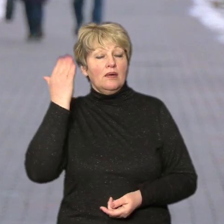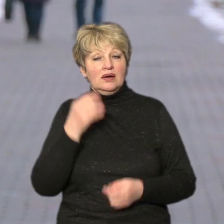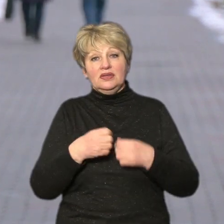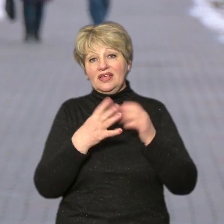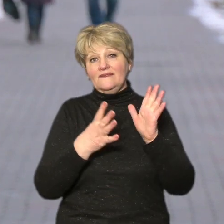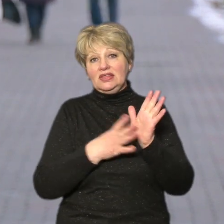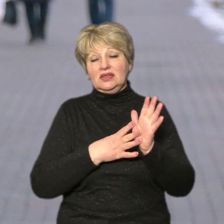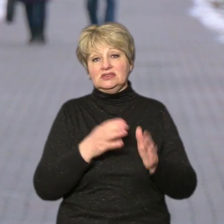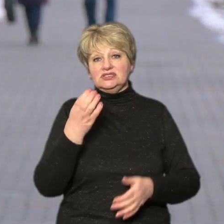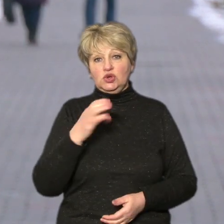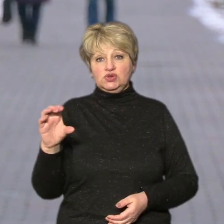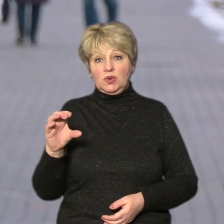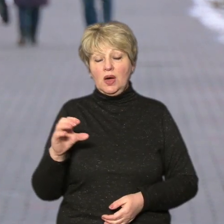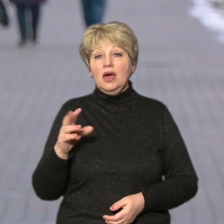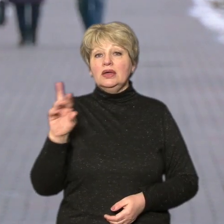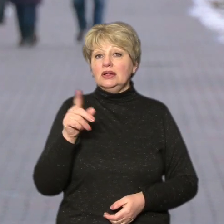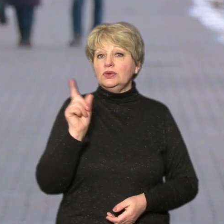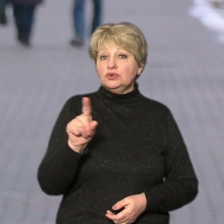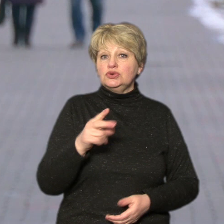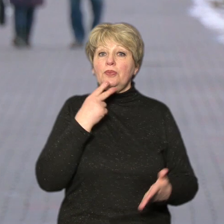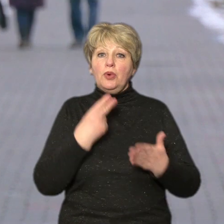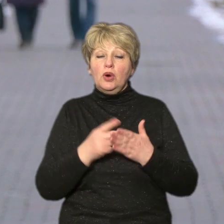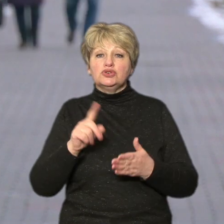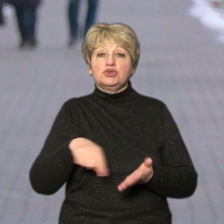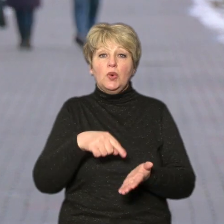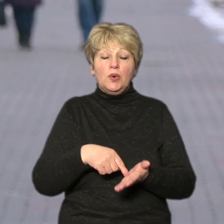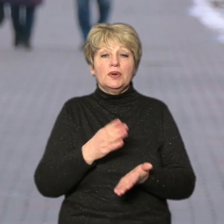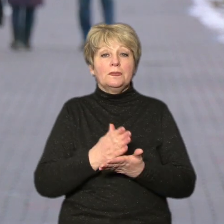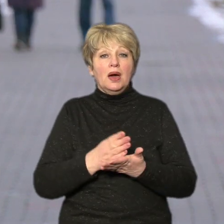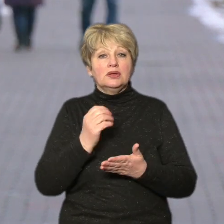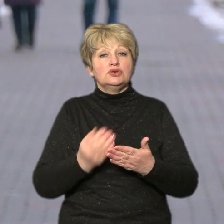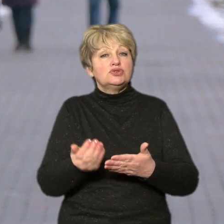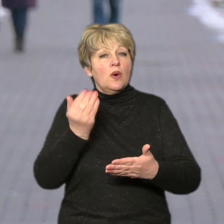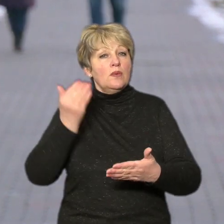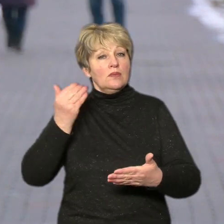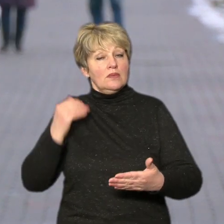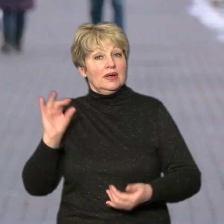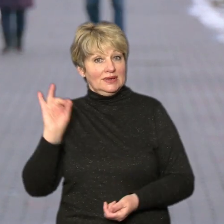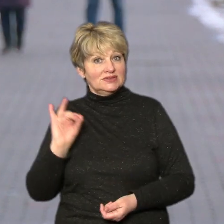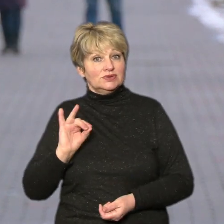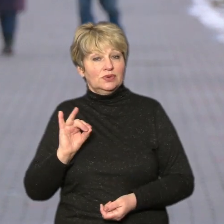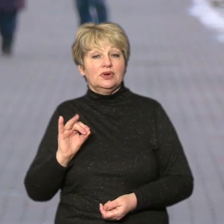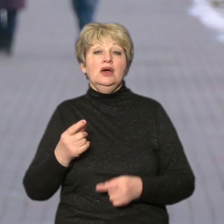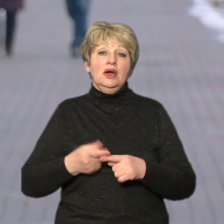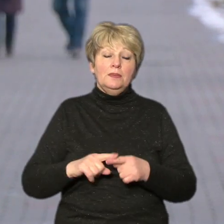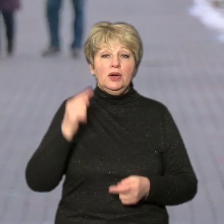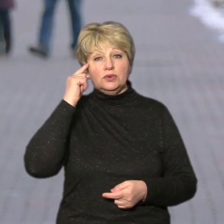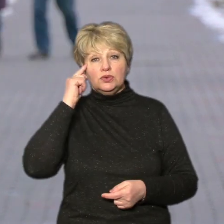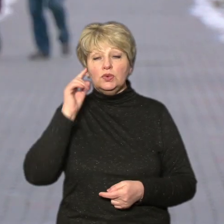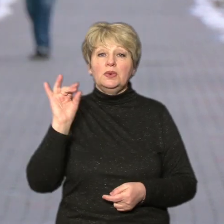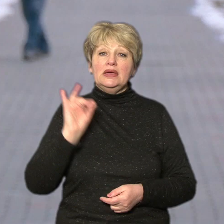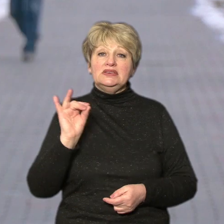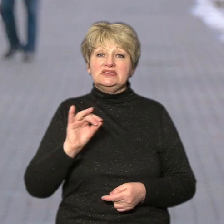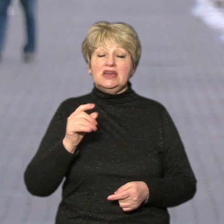кінець 19 століття. А для того, щоб показати, що місто має більш давню глибоку історію, ми, відповідно, якраз відновлюємо історичні назви, і вони